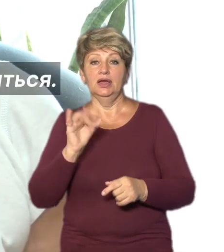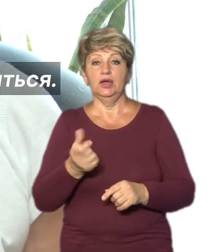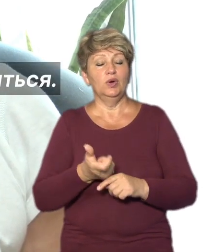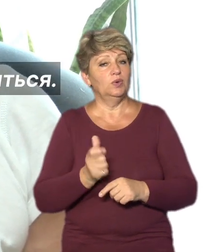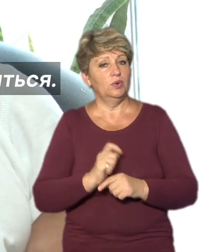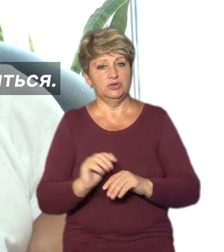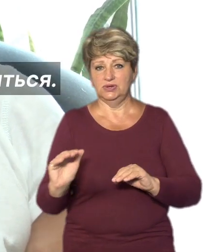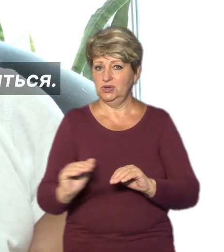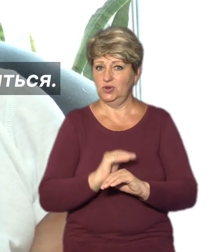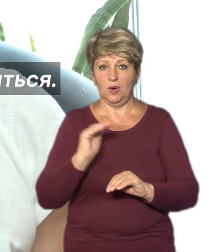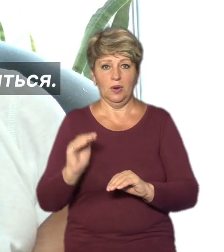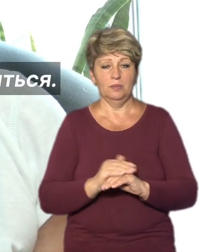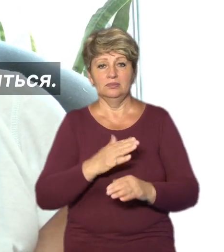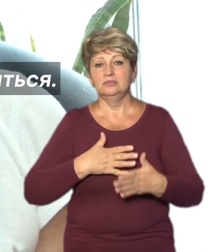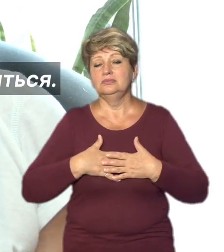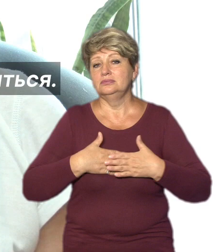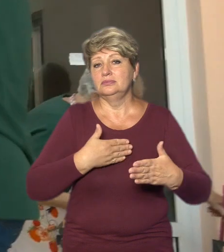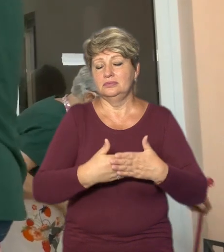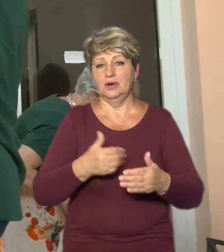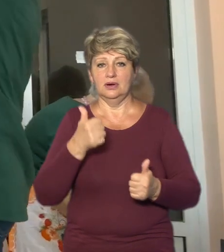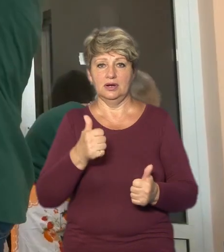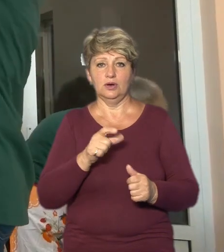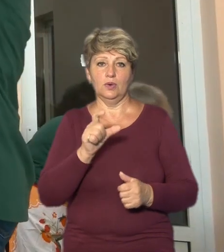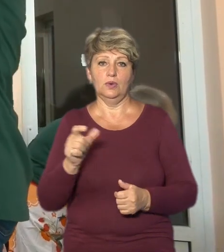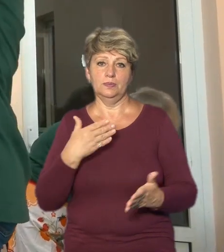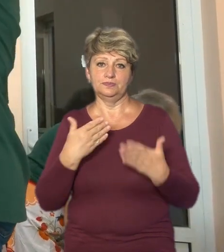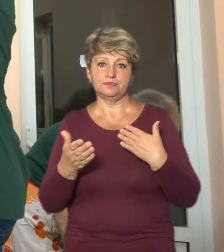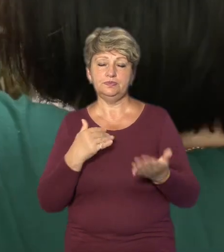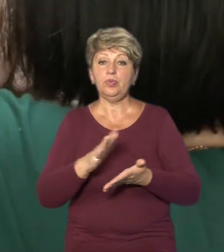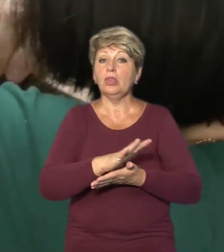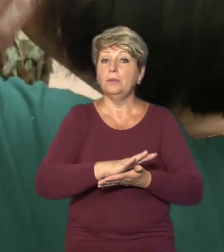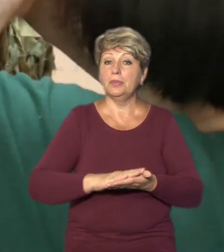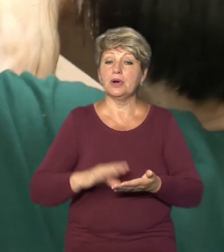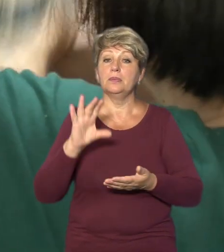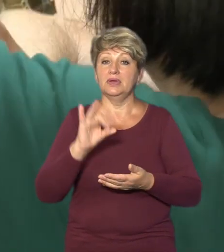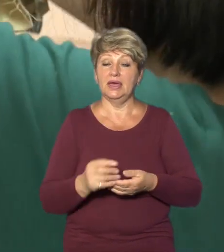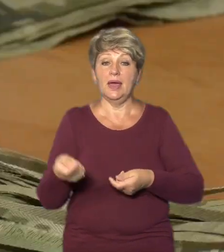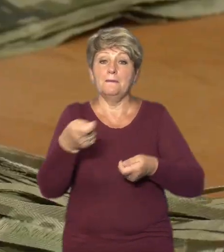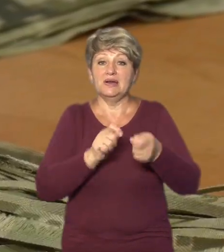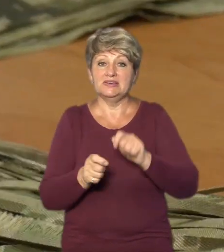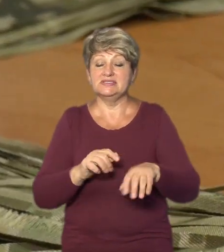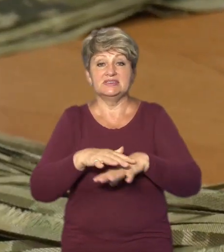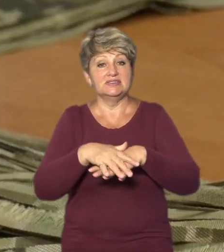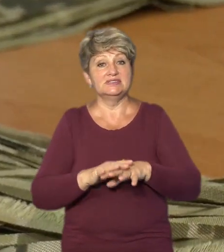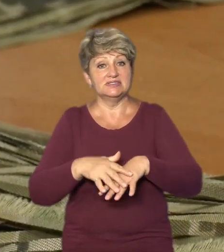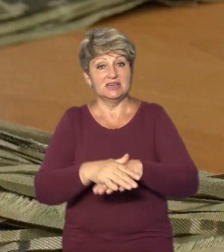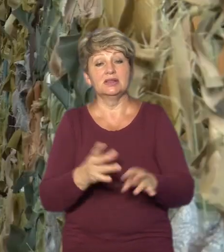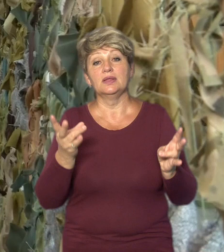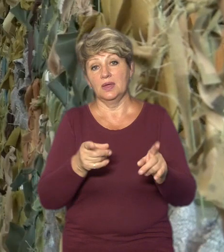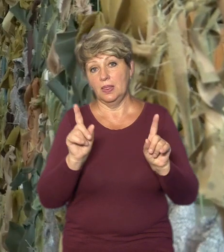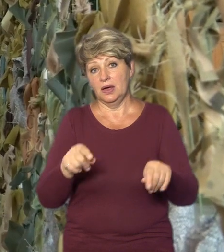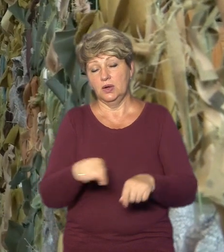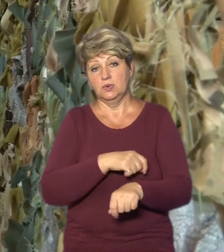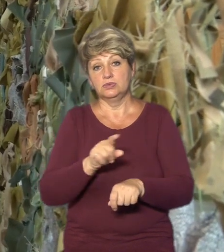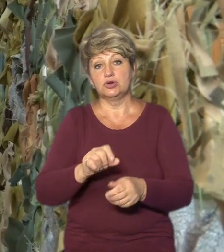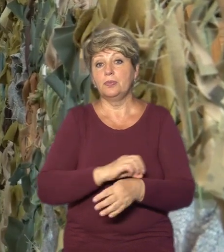доброжелательний, добре, к людям відноситься. Придовжують у комітеті плести і сітки. Тому і для них потрібна тканина, аби